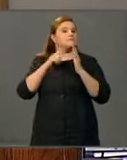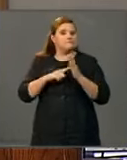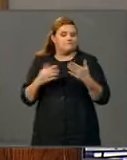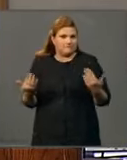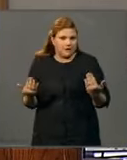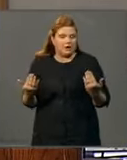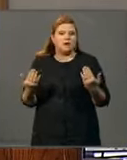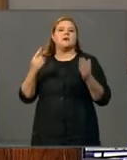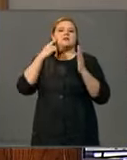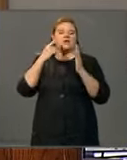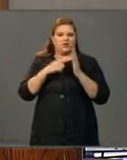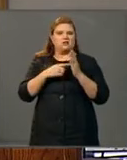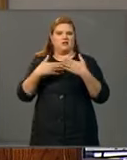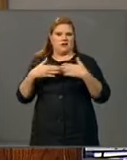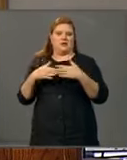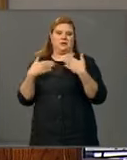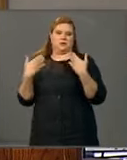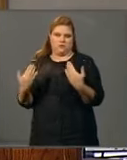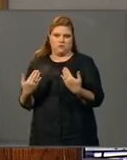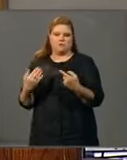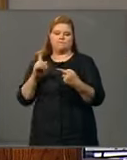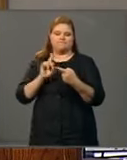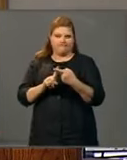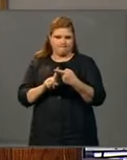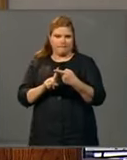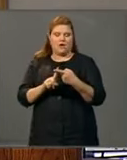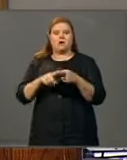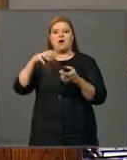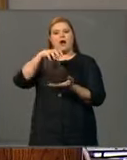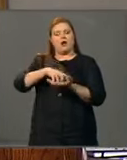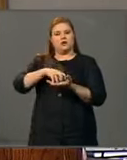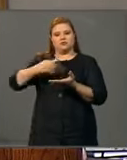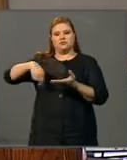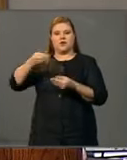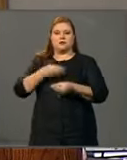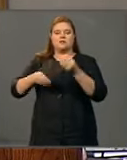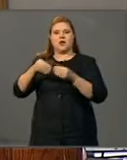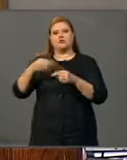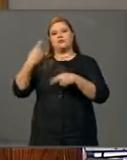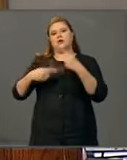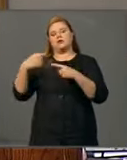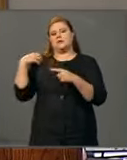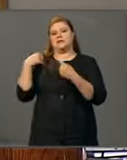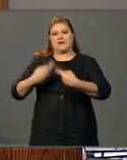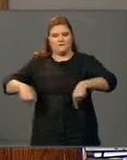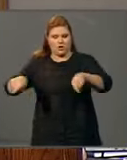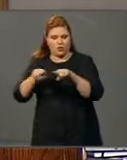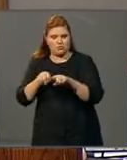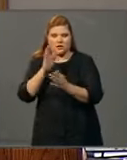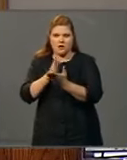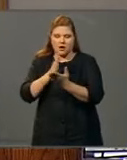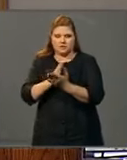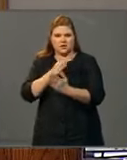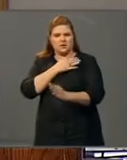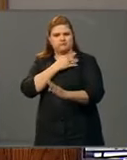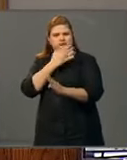seuraavia toimenpiteitä. Yksi, hallituksen talouspoliittinen ministerivaliokunta on käsitellyt asiaa tähän